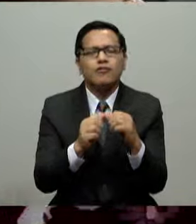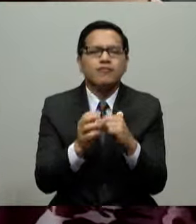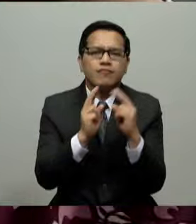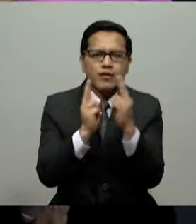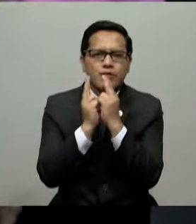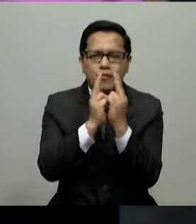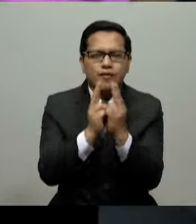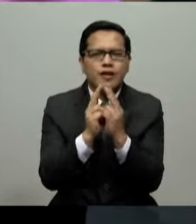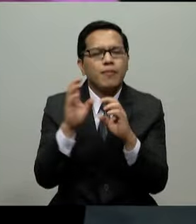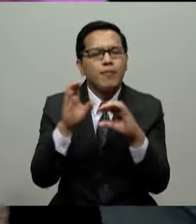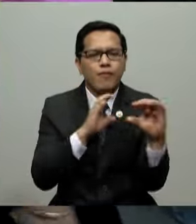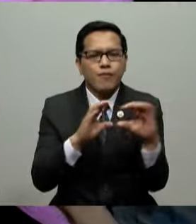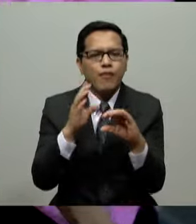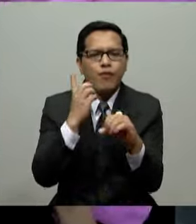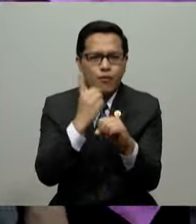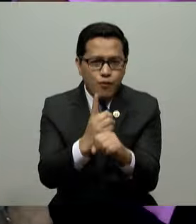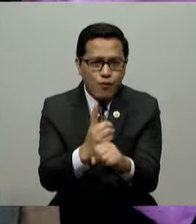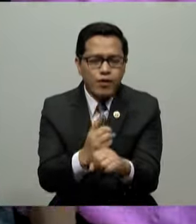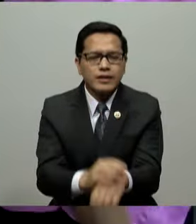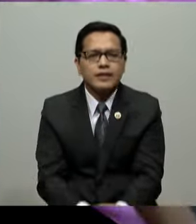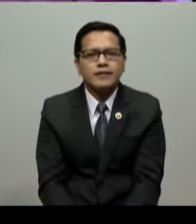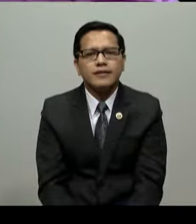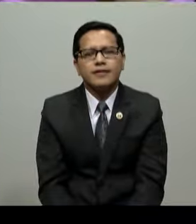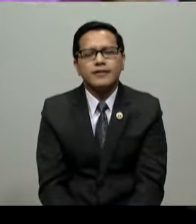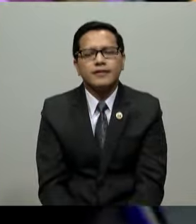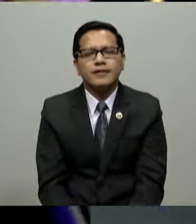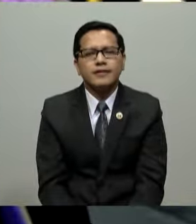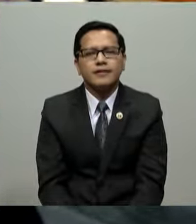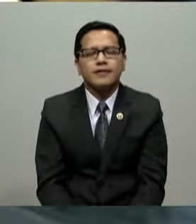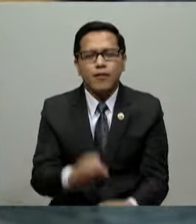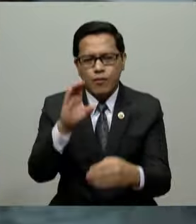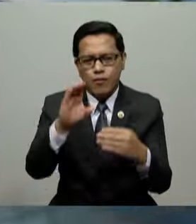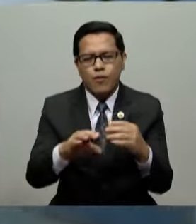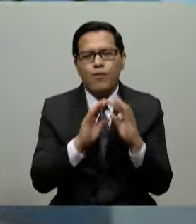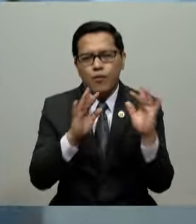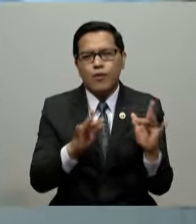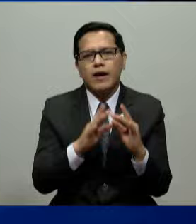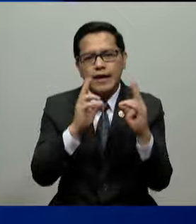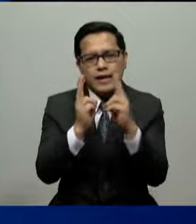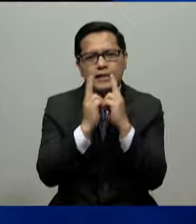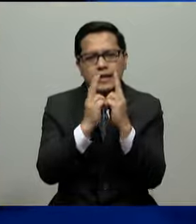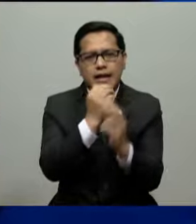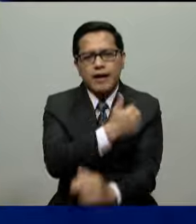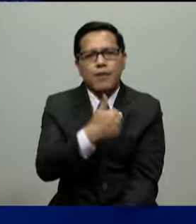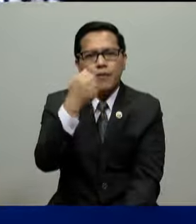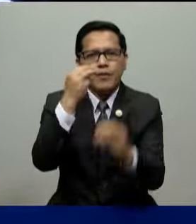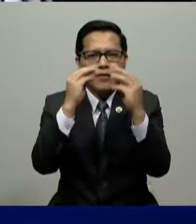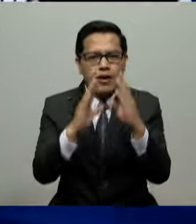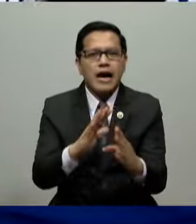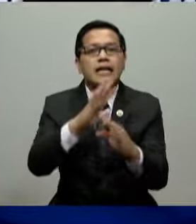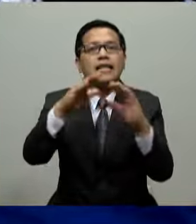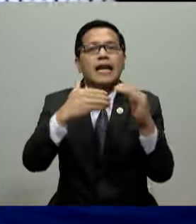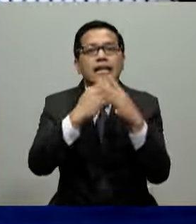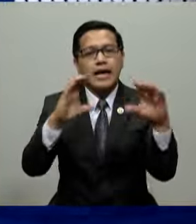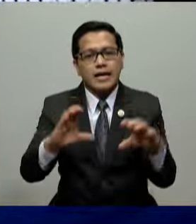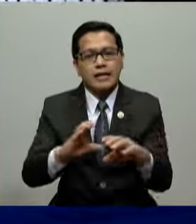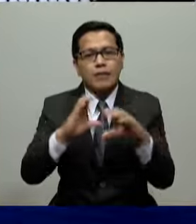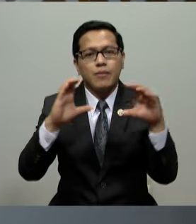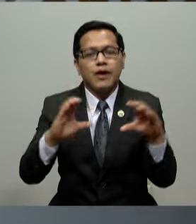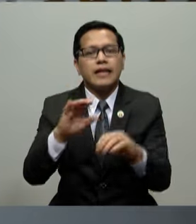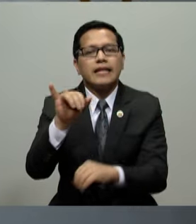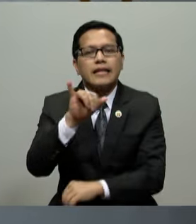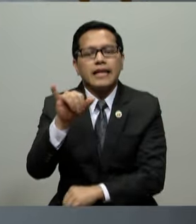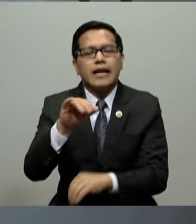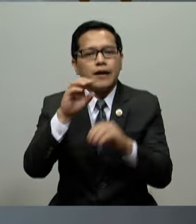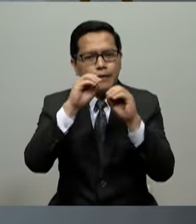ng kanilang tungkulin. Buong puso silang kaisa ng pamamahala po sa lahat ng aktibidad na gaya